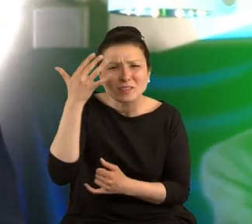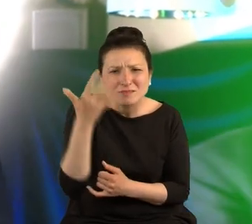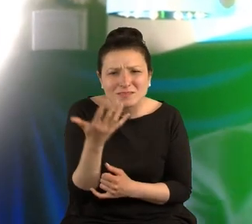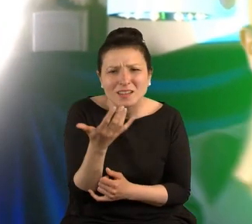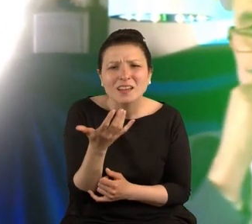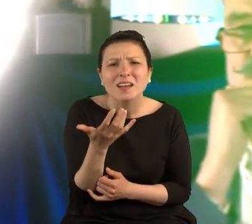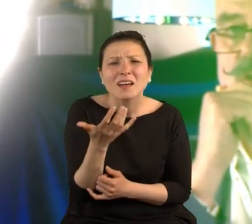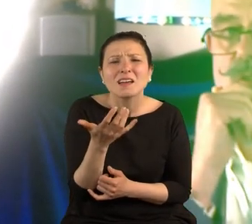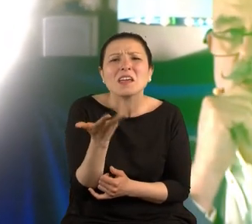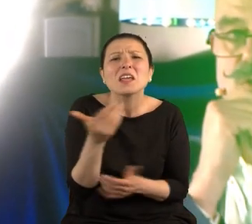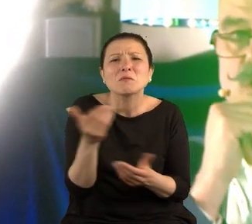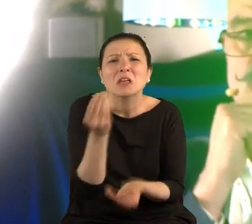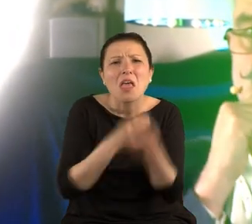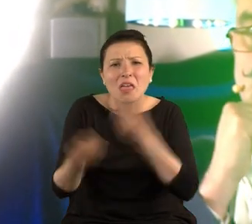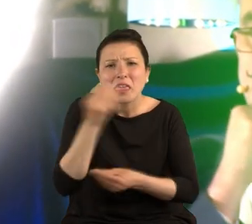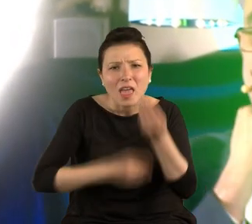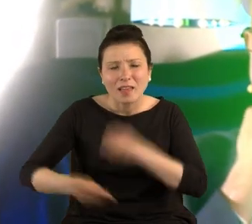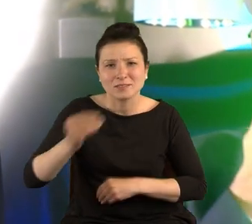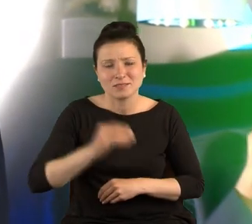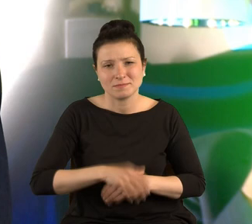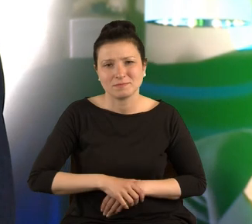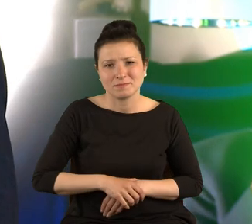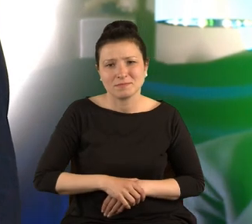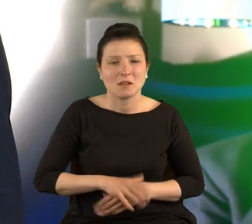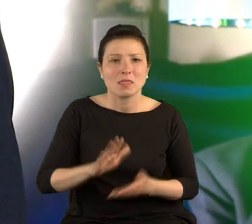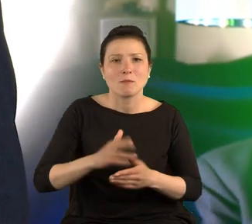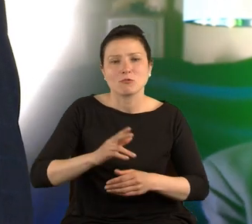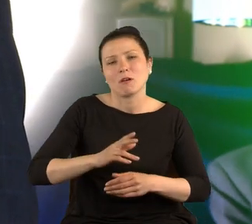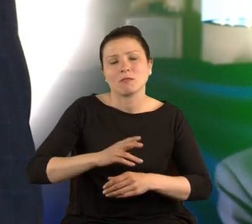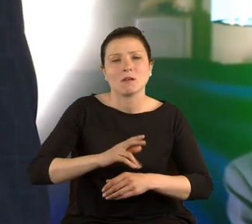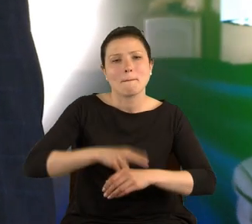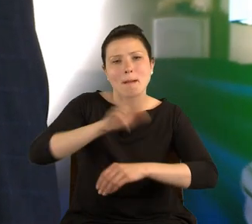w stanie naraz zjeść Big Maców?